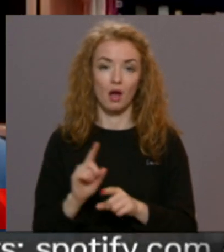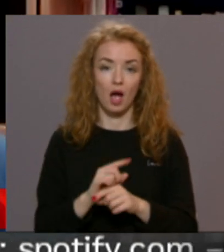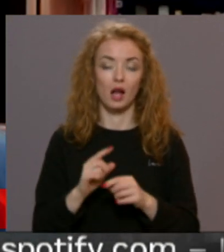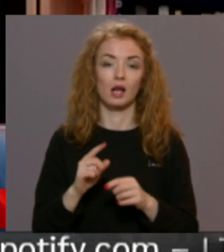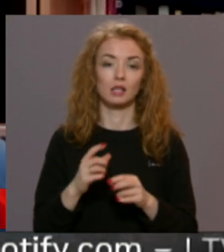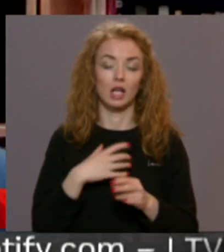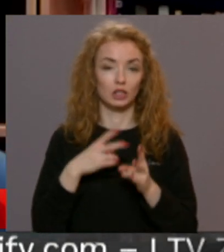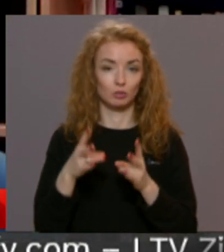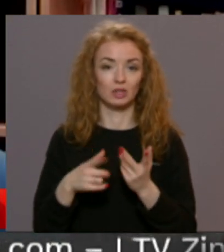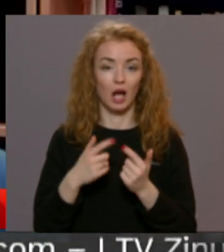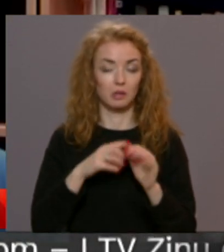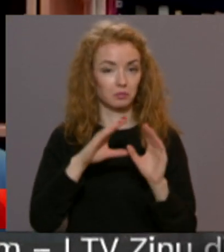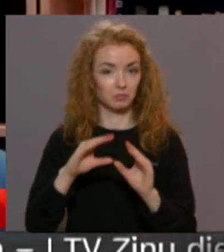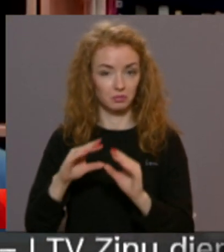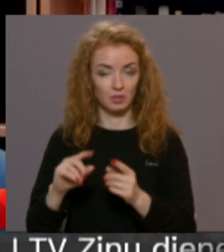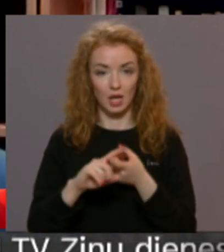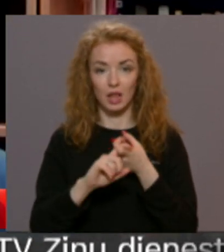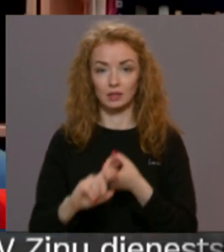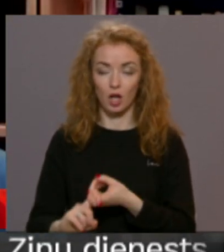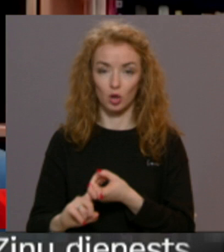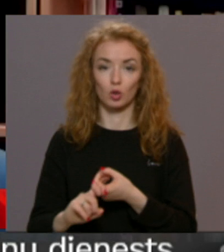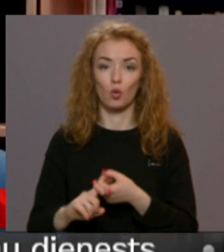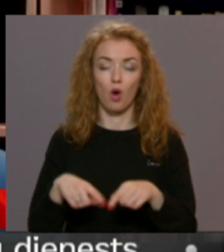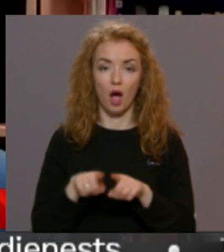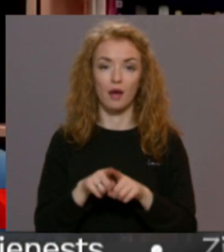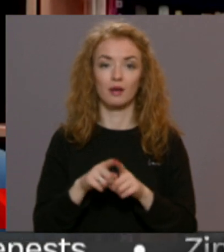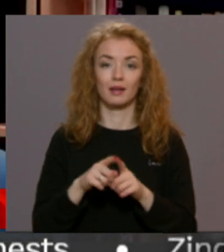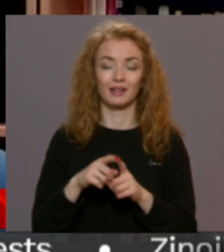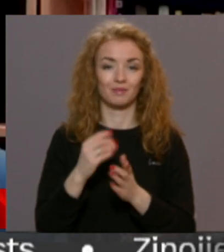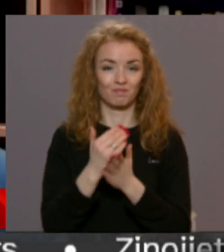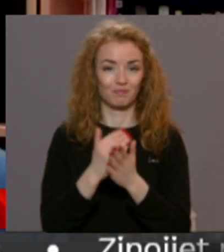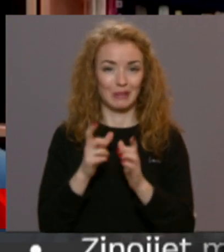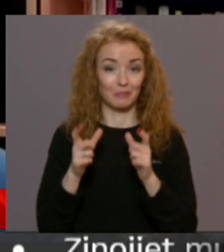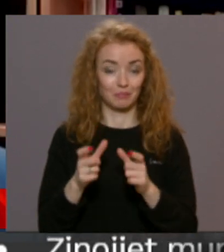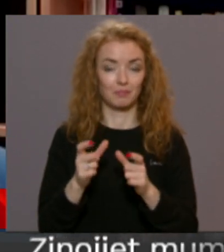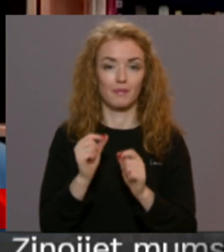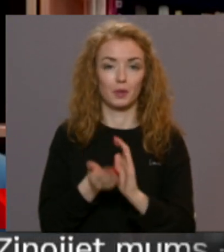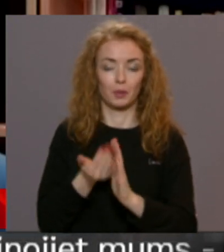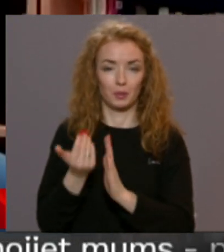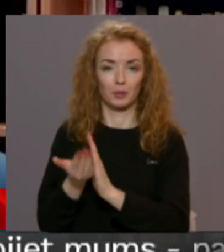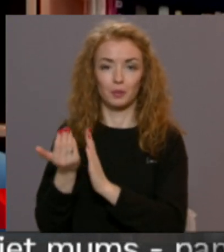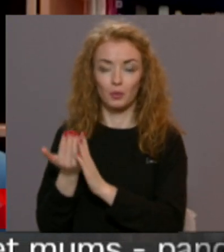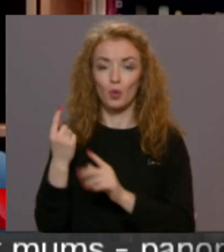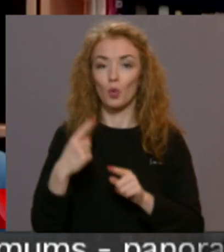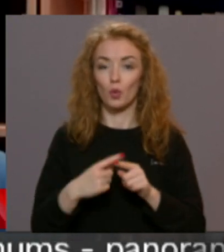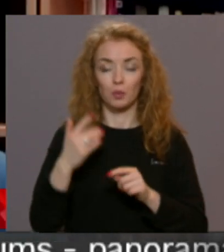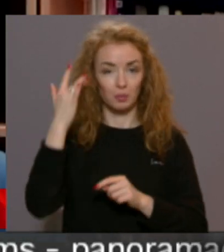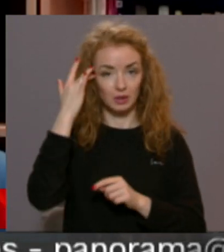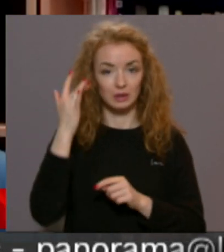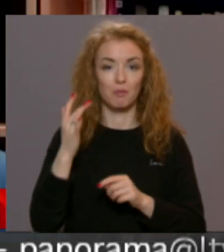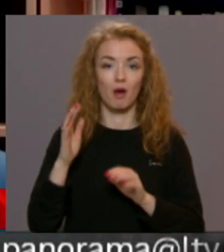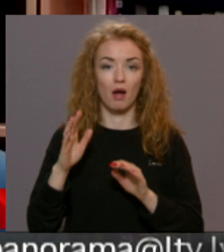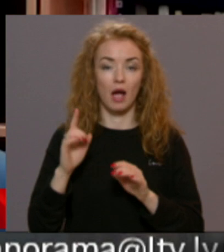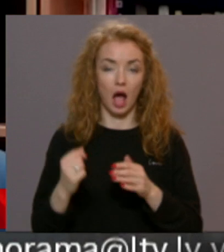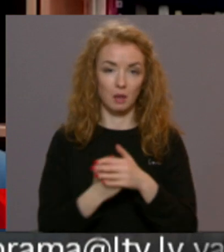saslimstībai. Līdz ar to arī tie atvieglojumi, par kuriem šodien ir stāsts, ir vieta un principā atbalstājumi